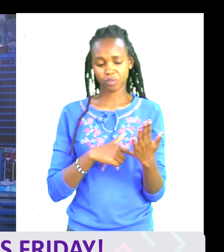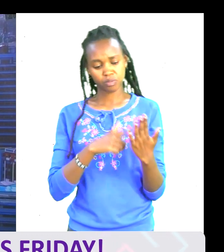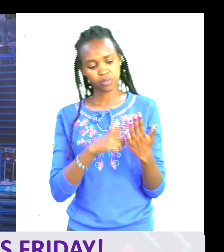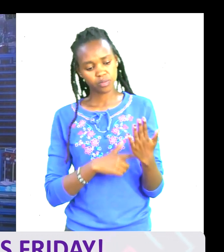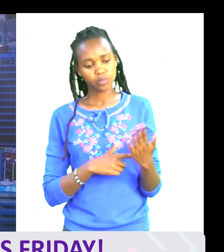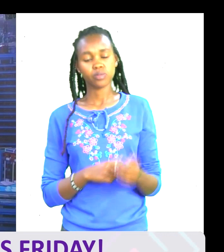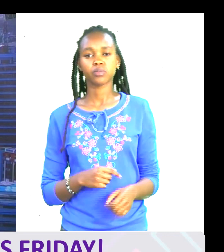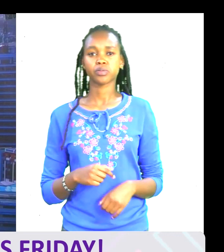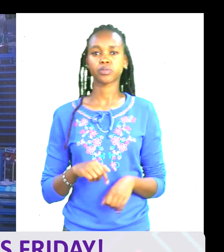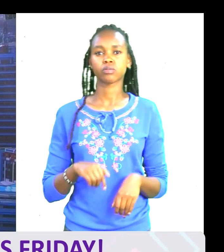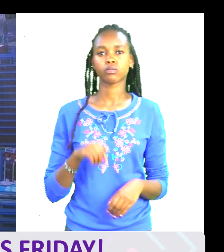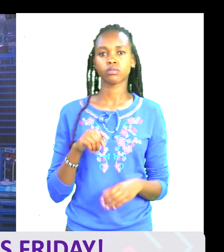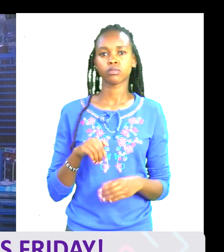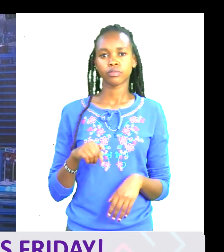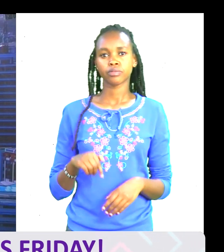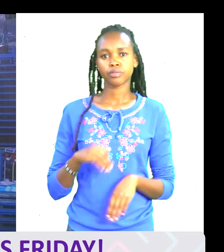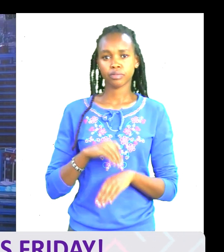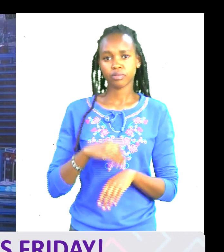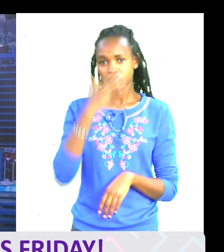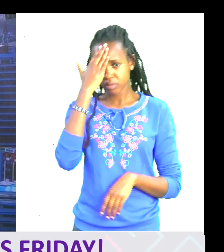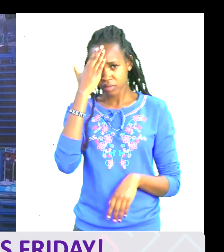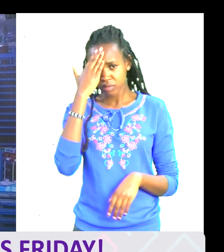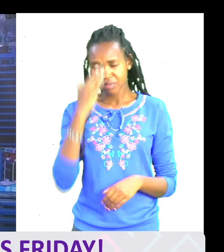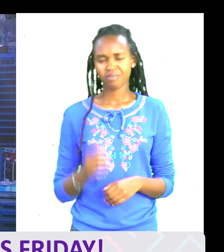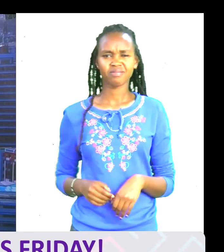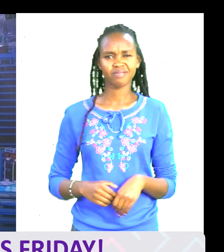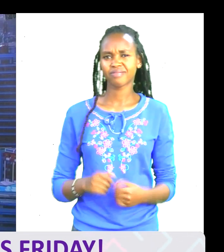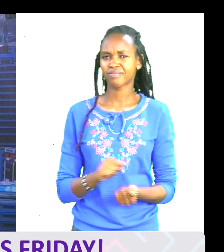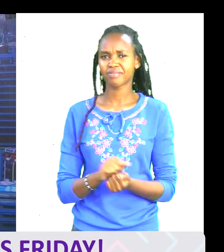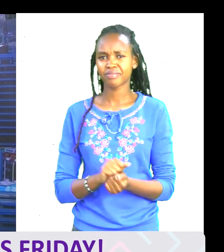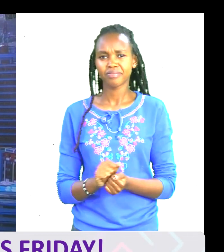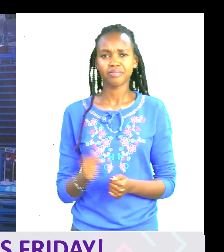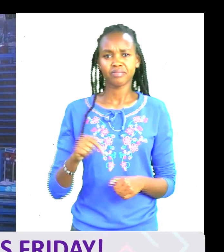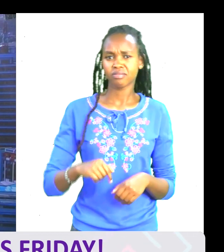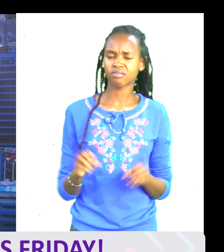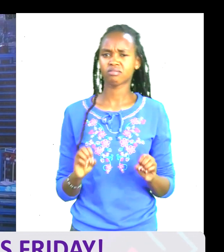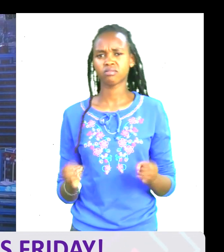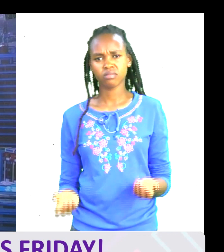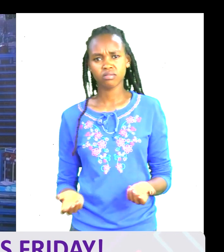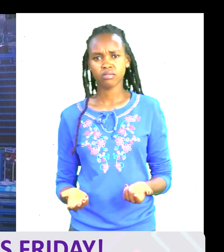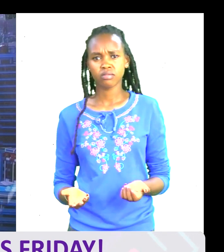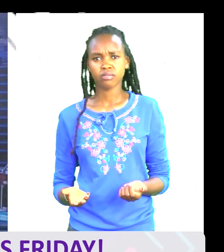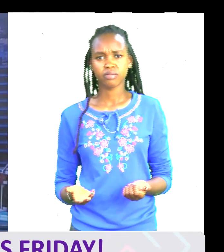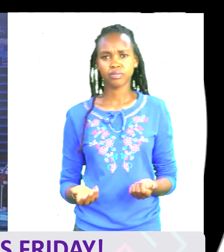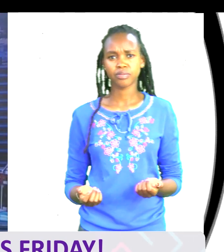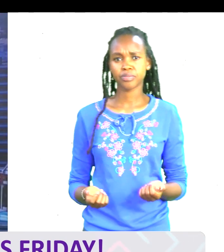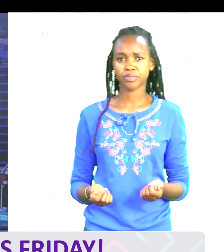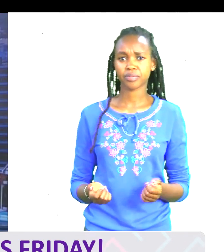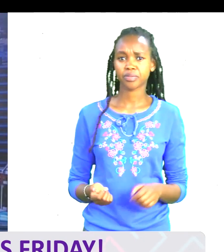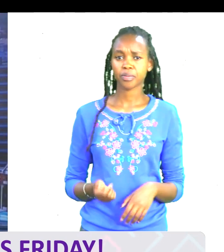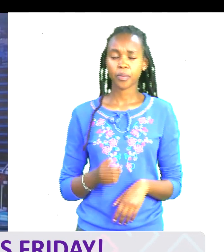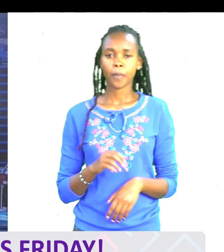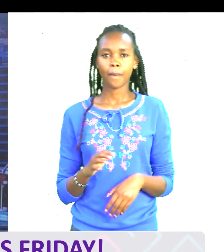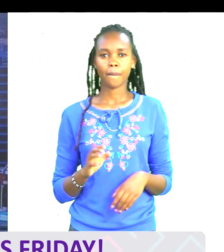onamande, nilikuwa naona mimi nasema, kwa ni Friday hifiki? I love kuna kamuto hii, karatingi shakichiwa.